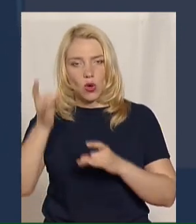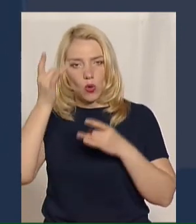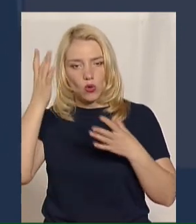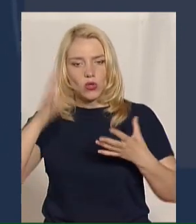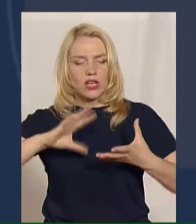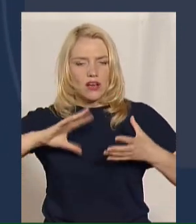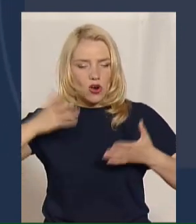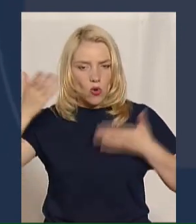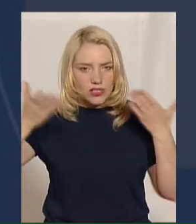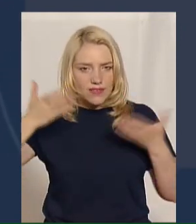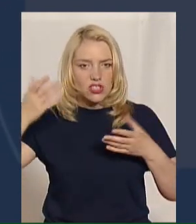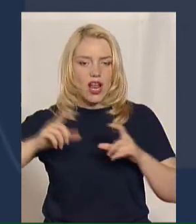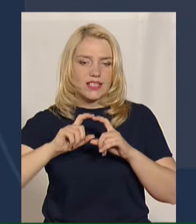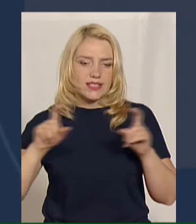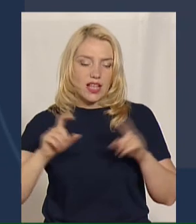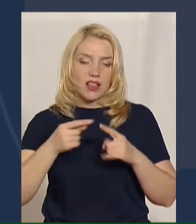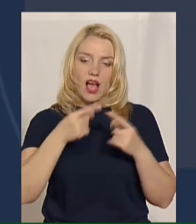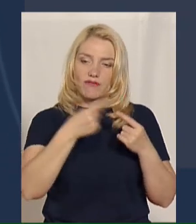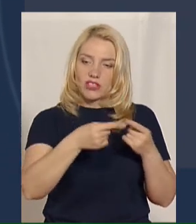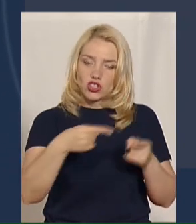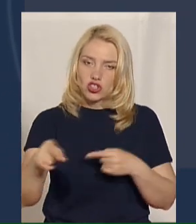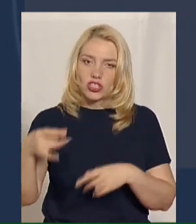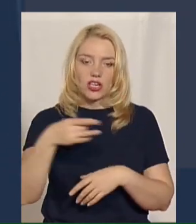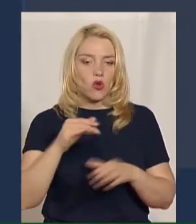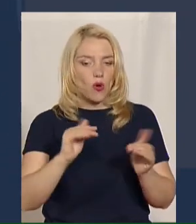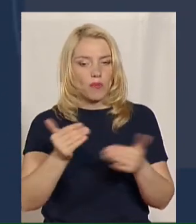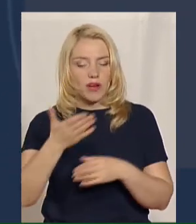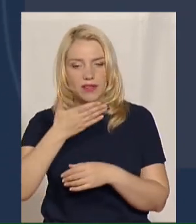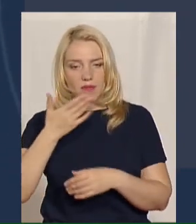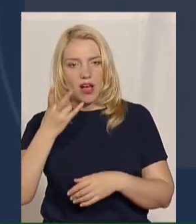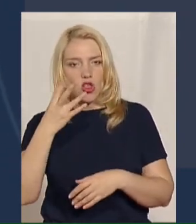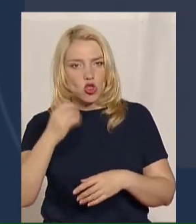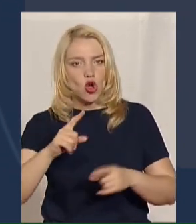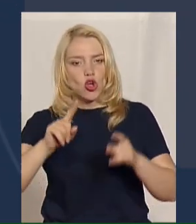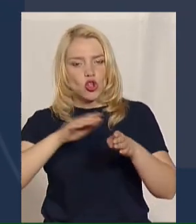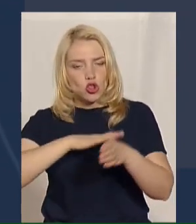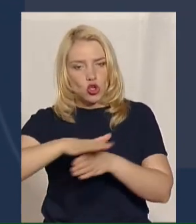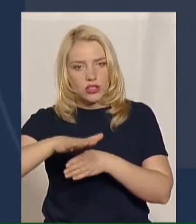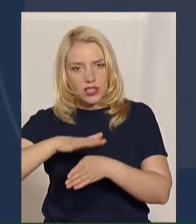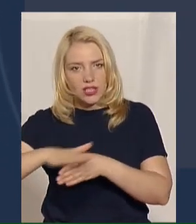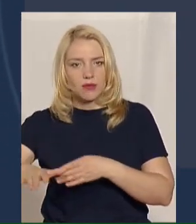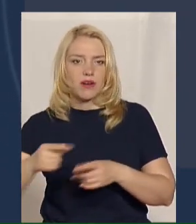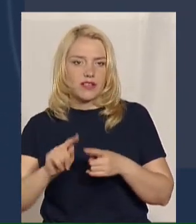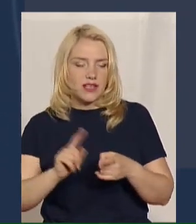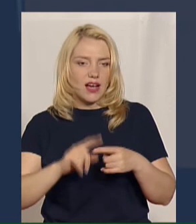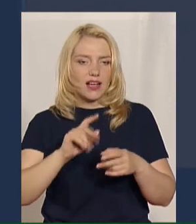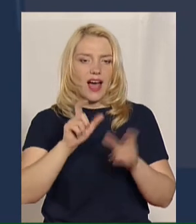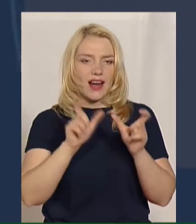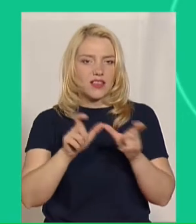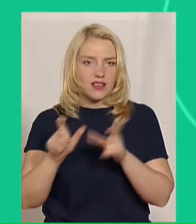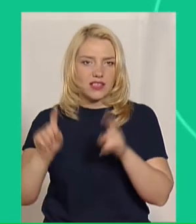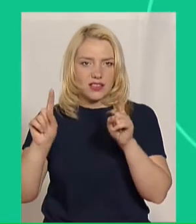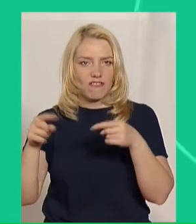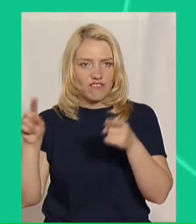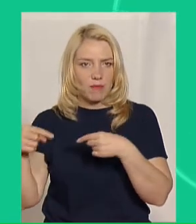заклади. У всіх інших районах обмежень зараз немає, але з дотриманням карантинних вимог передбачені постанови головного сенсорного лікаря.